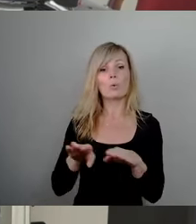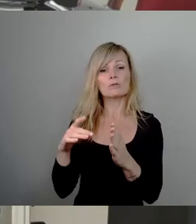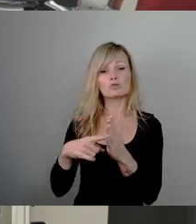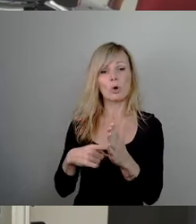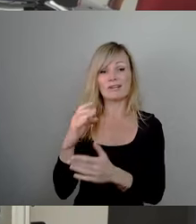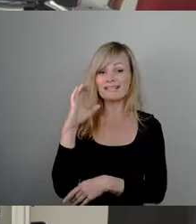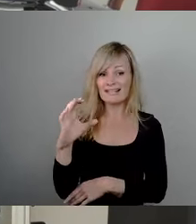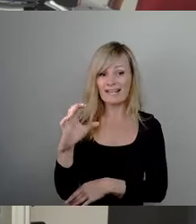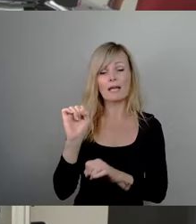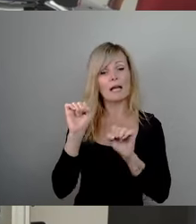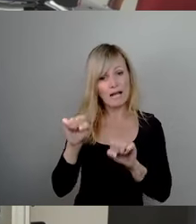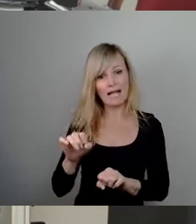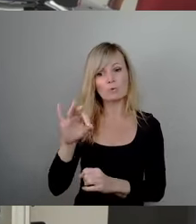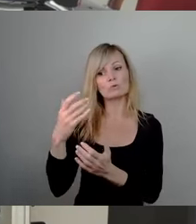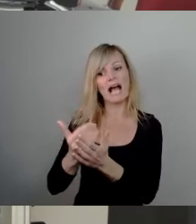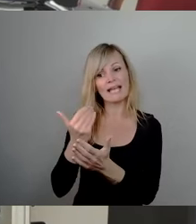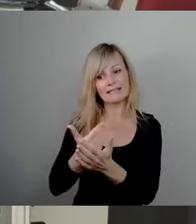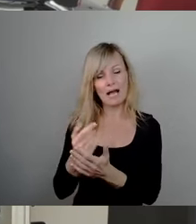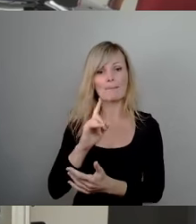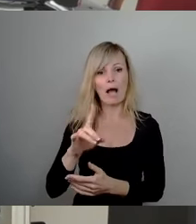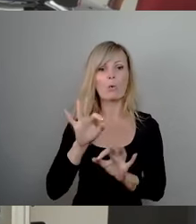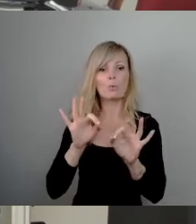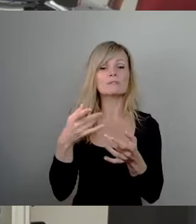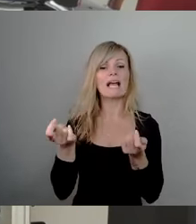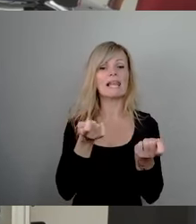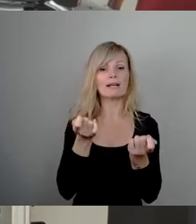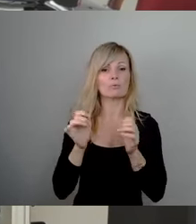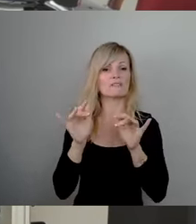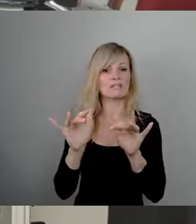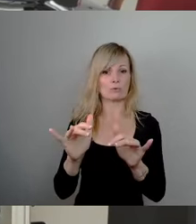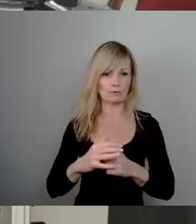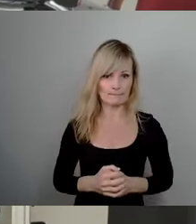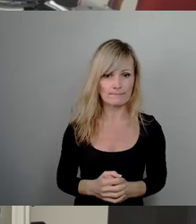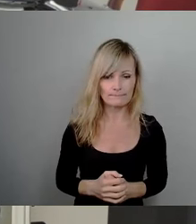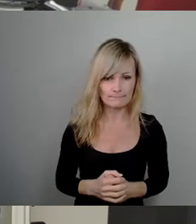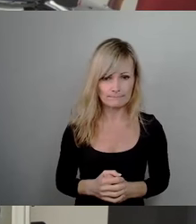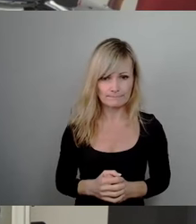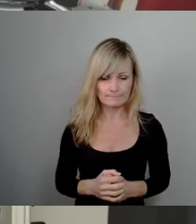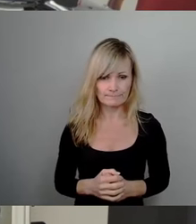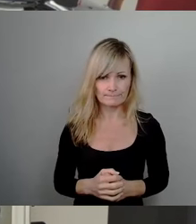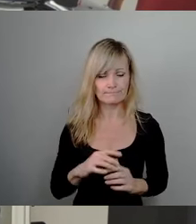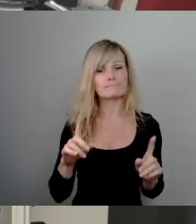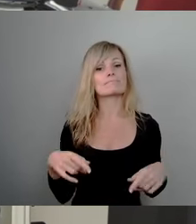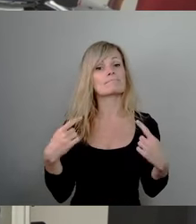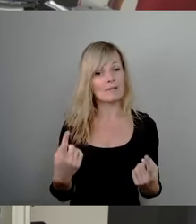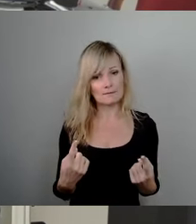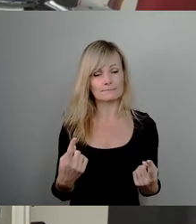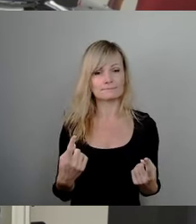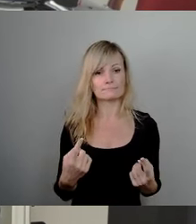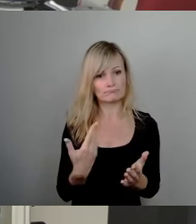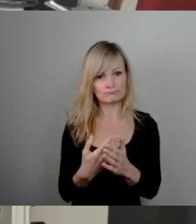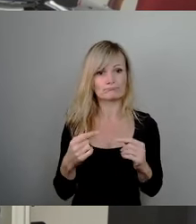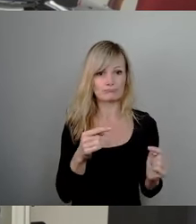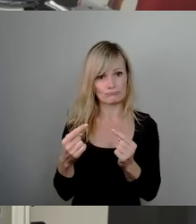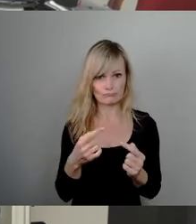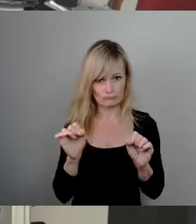gute Einnahme sein, als auch eine gute Lenkungswirkung entfalten. Und das werden wir dann auch dort diskutieren können.